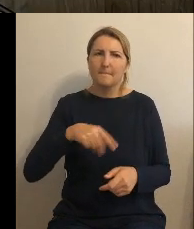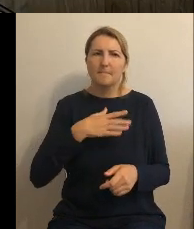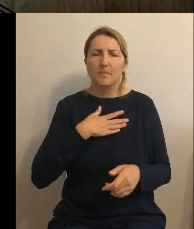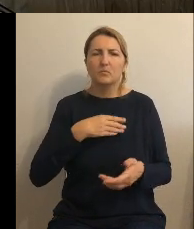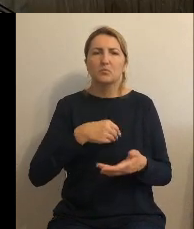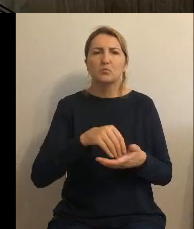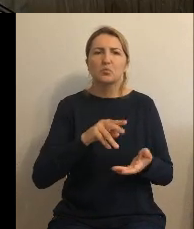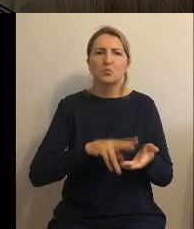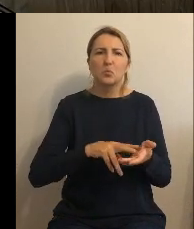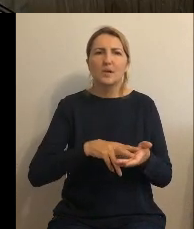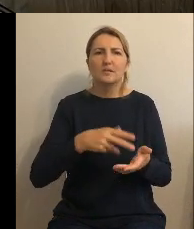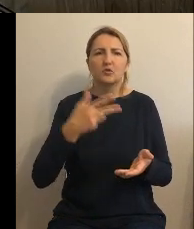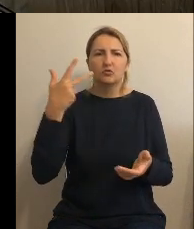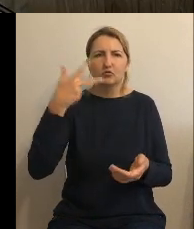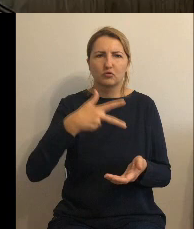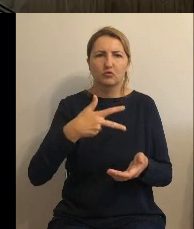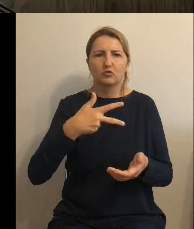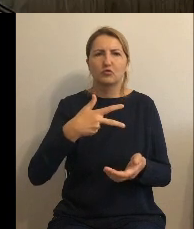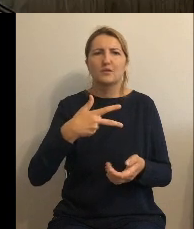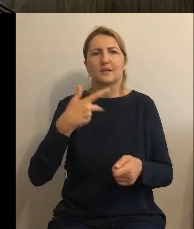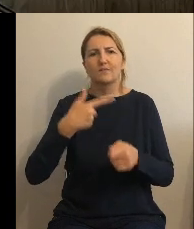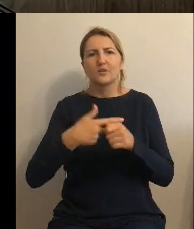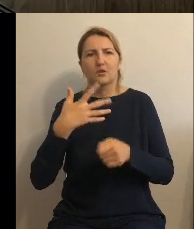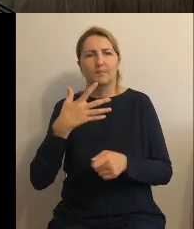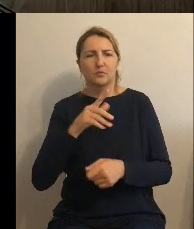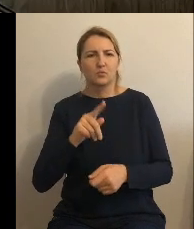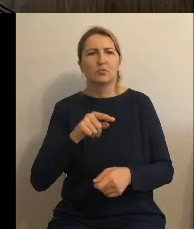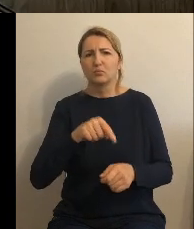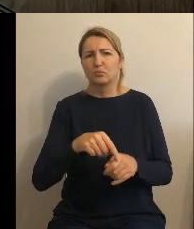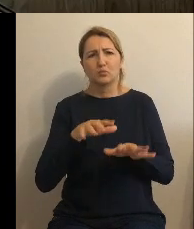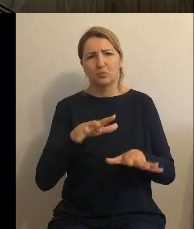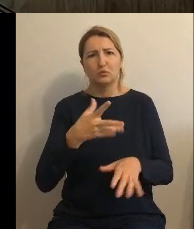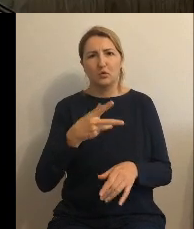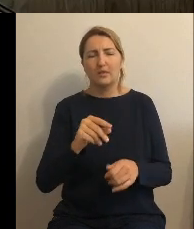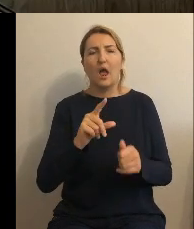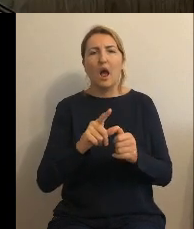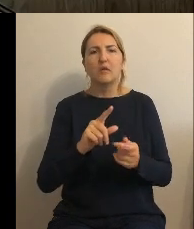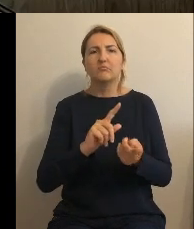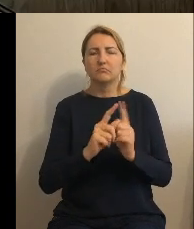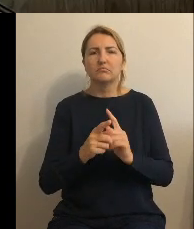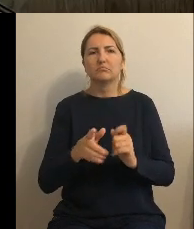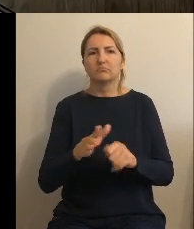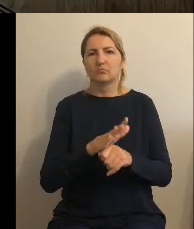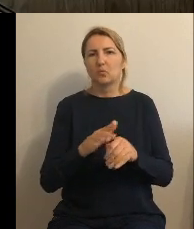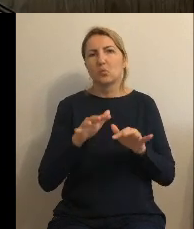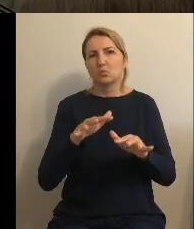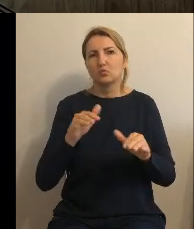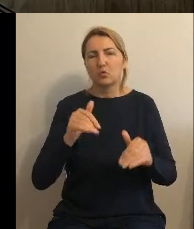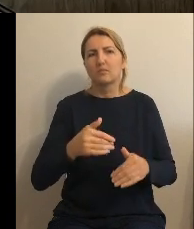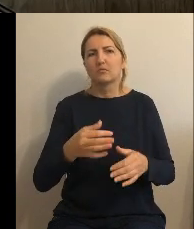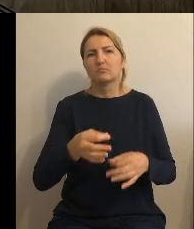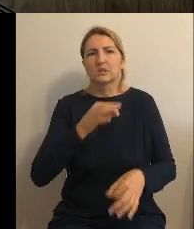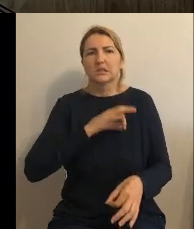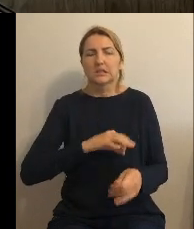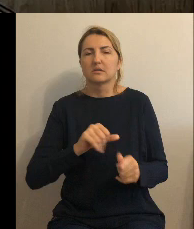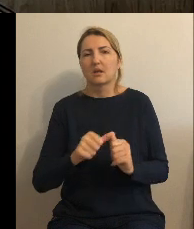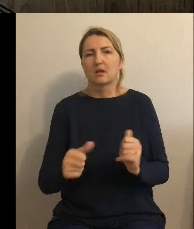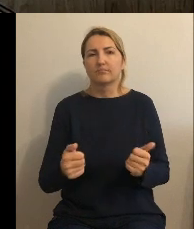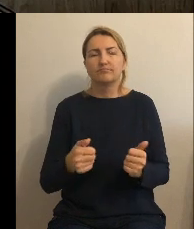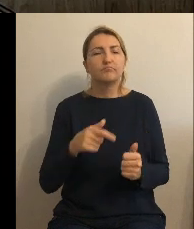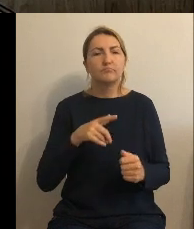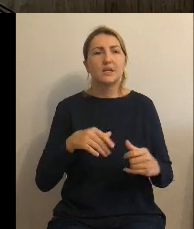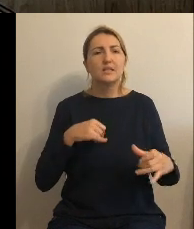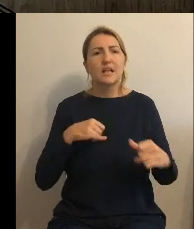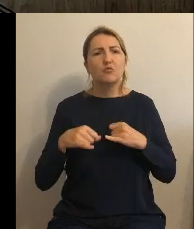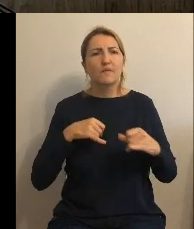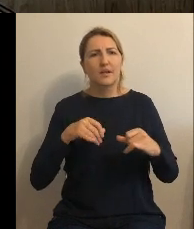dużo, a relatywnie dużo możemy zyskać, tak. Jeżeli chodzi o zarządzanie kryzysowe, to te gminy, które